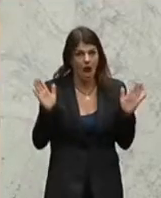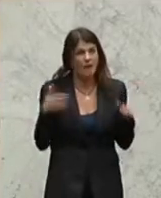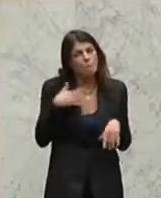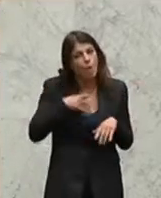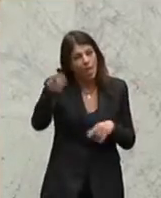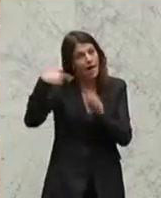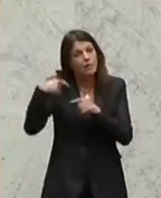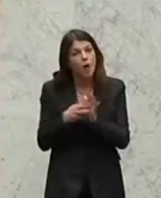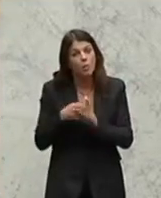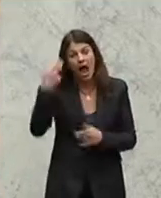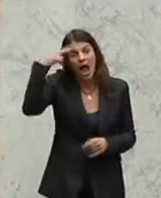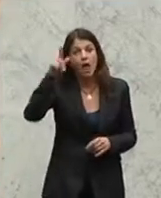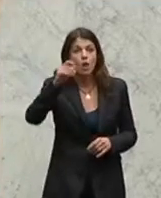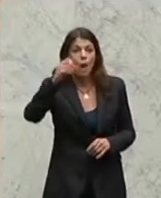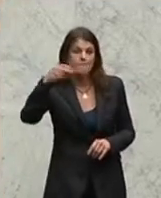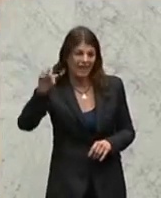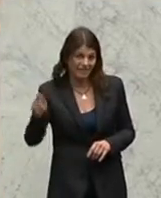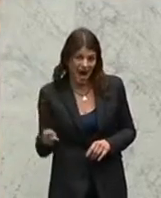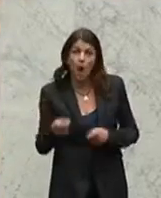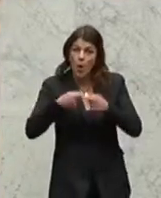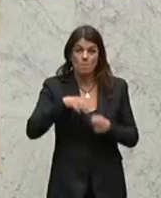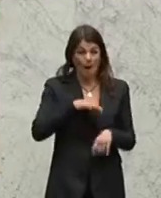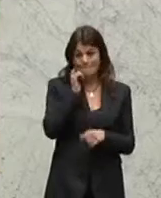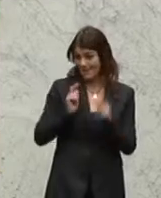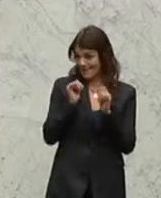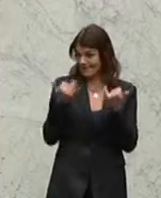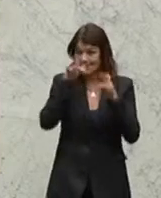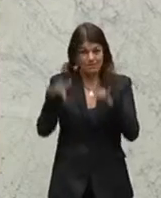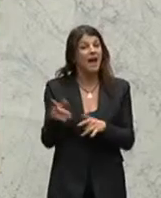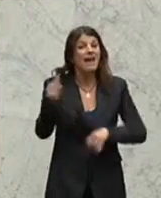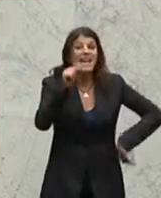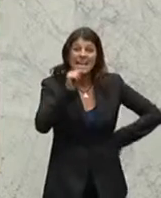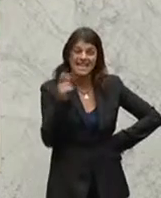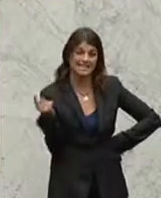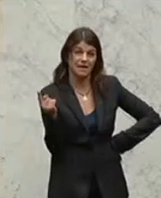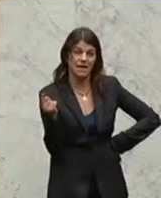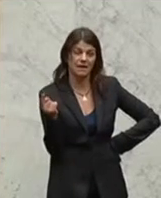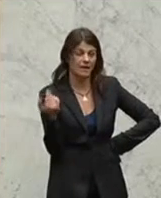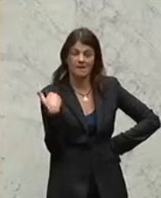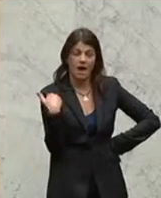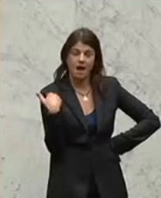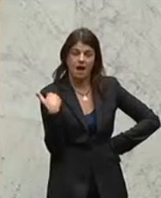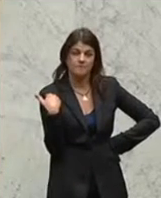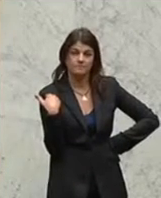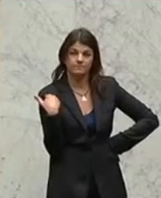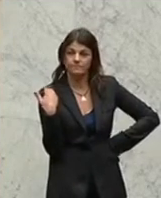Sie an etwas erinnern. Der Hallo-Batka, Klubobmann, ist leider jetzt nicht da, hat gestern einen ach so